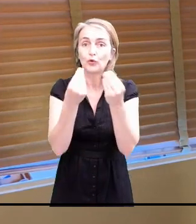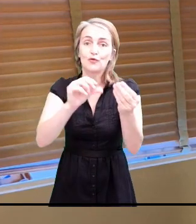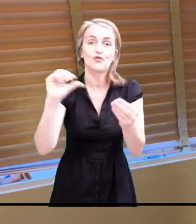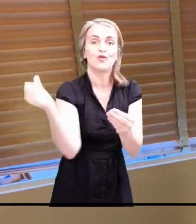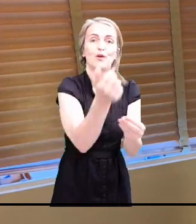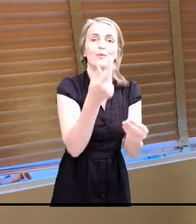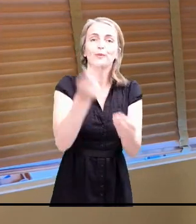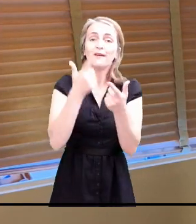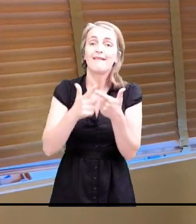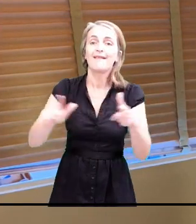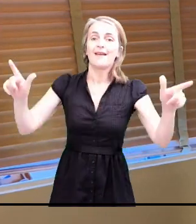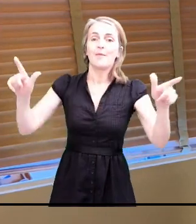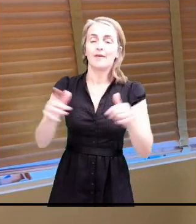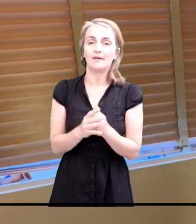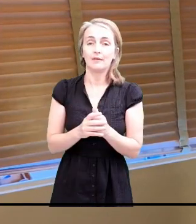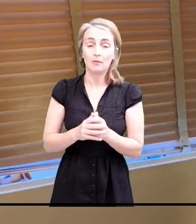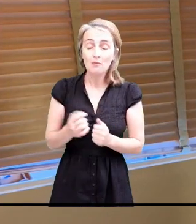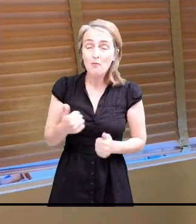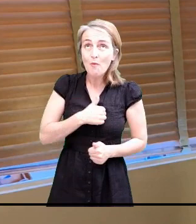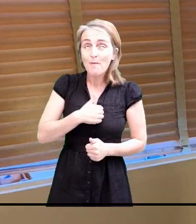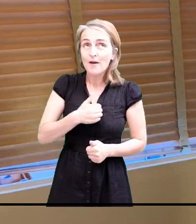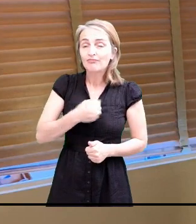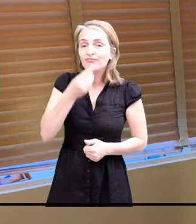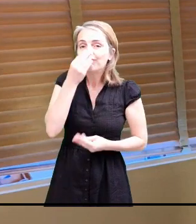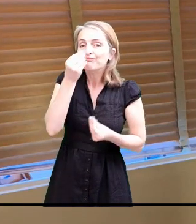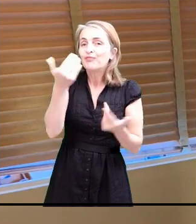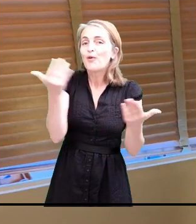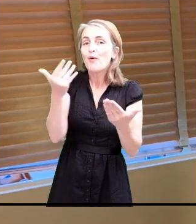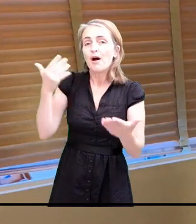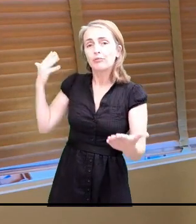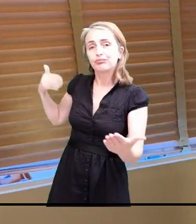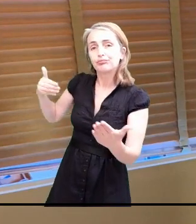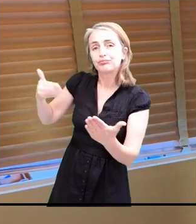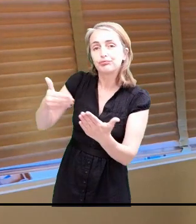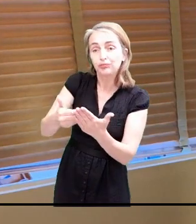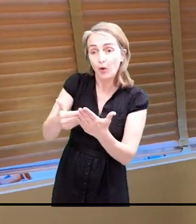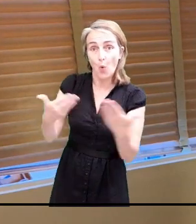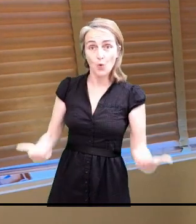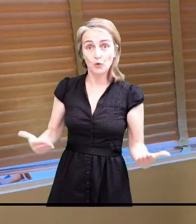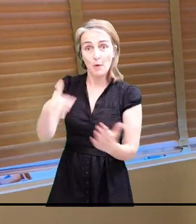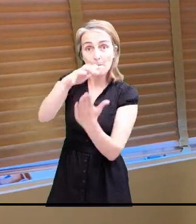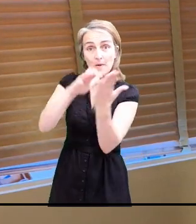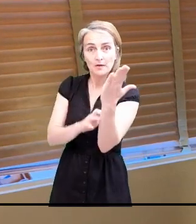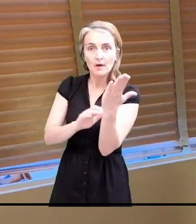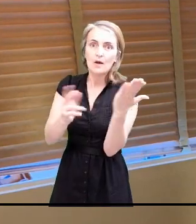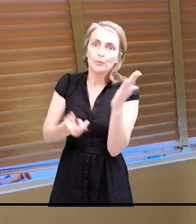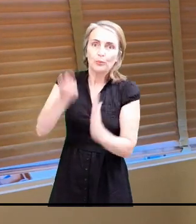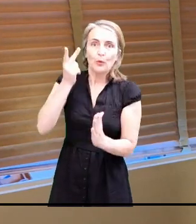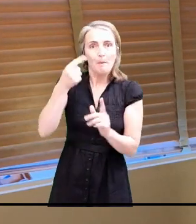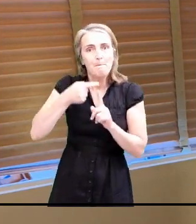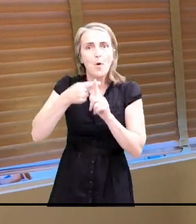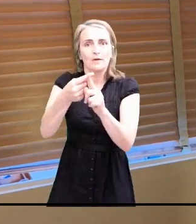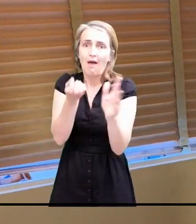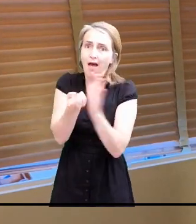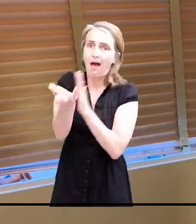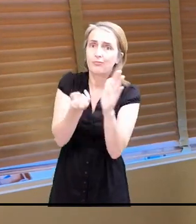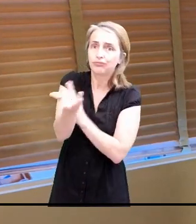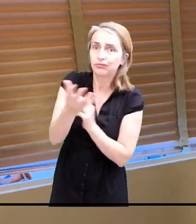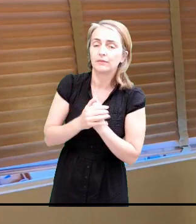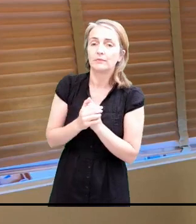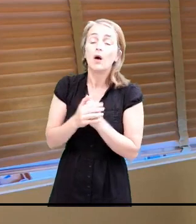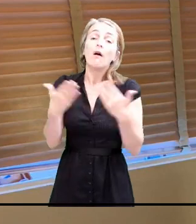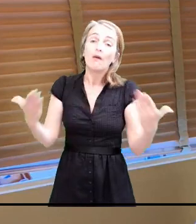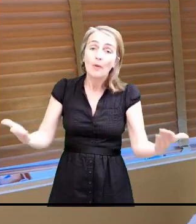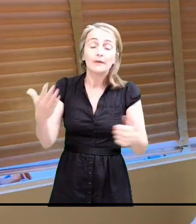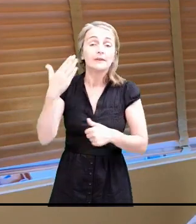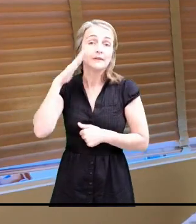liberté. D'ailleurs je crois que ce message va être l'un des premiers qui sera aussi positif dans ces annonces. Vous m'en voudrez